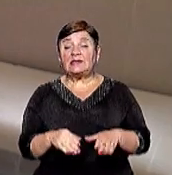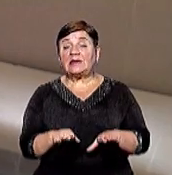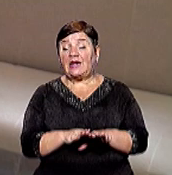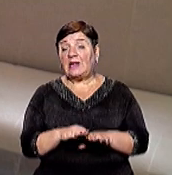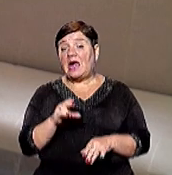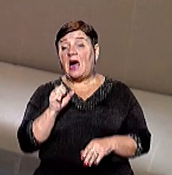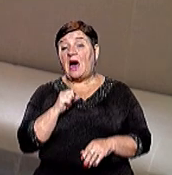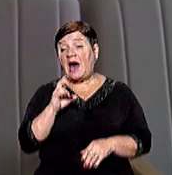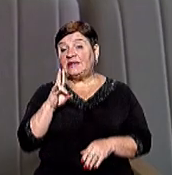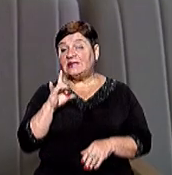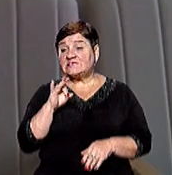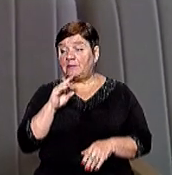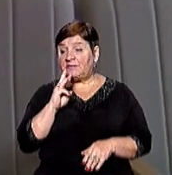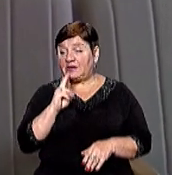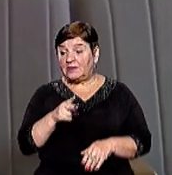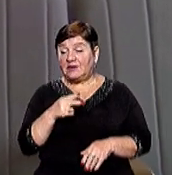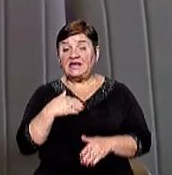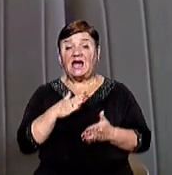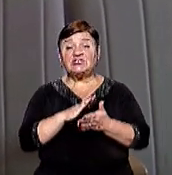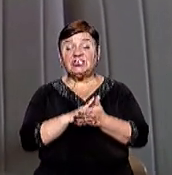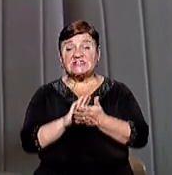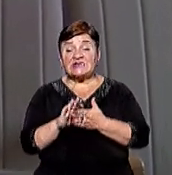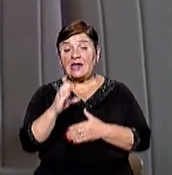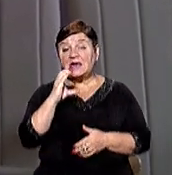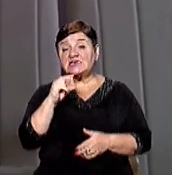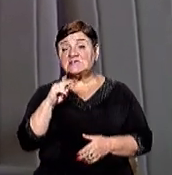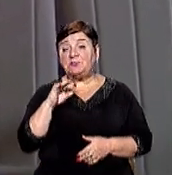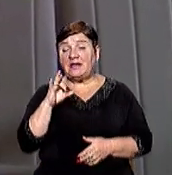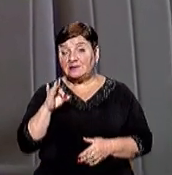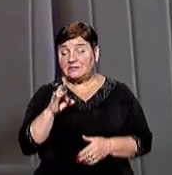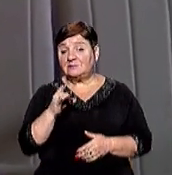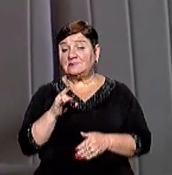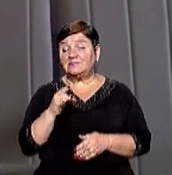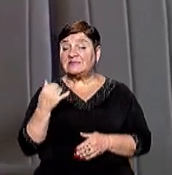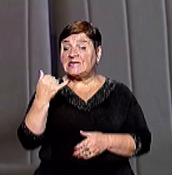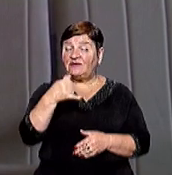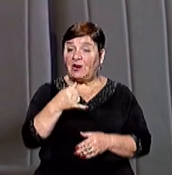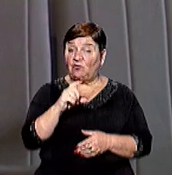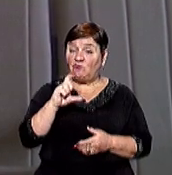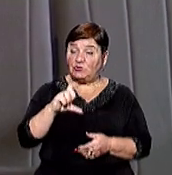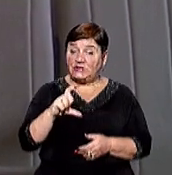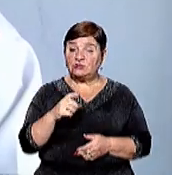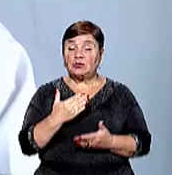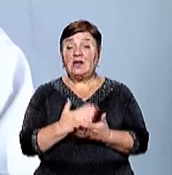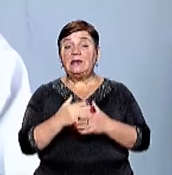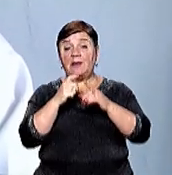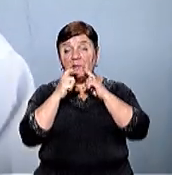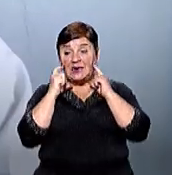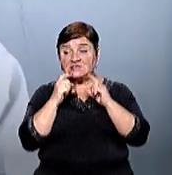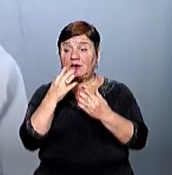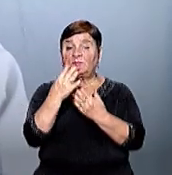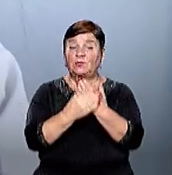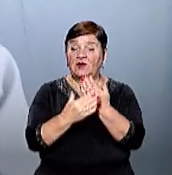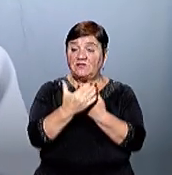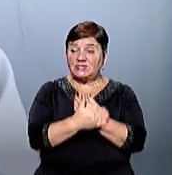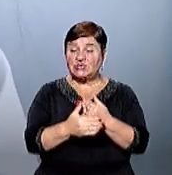чистий спірт я наливаю з собою, маю бахіли, маю рукавички, маю масочку 5-6